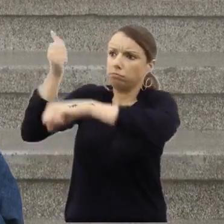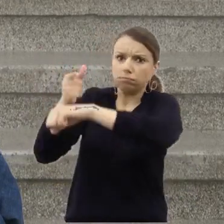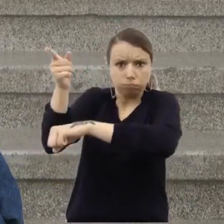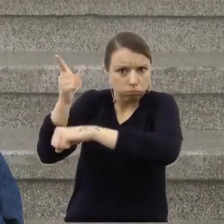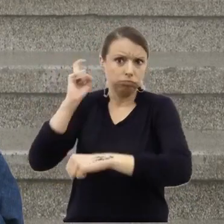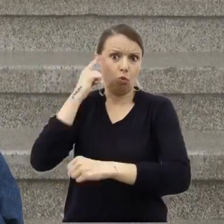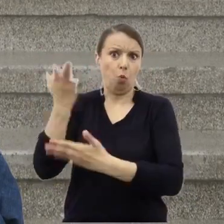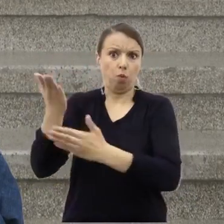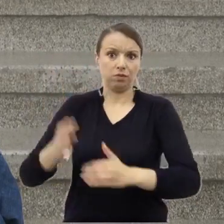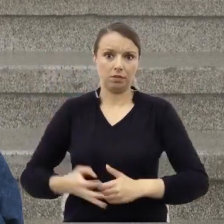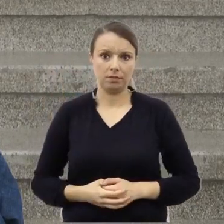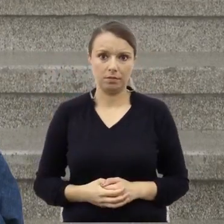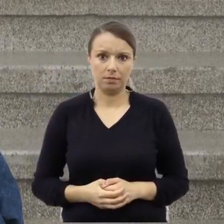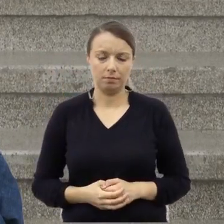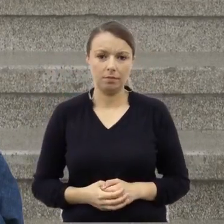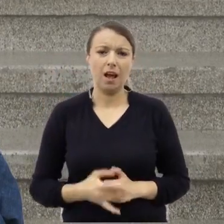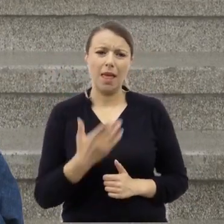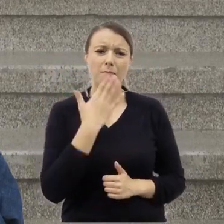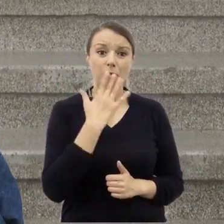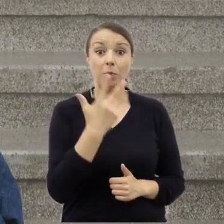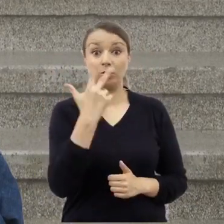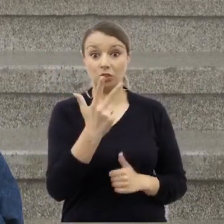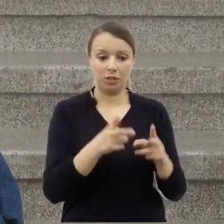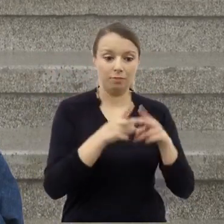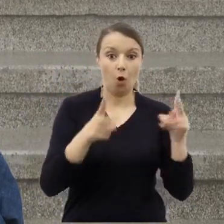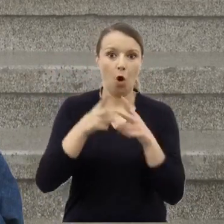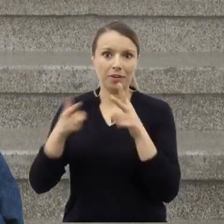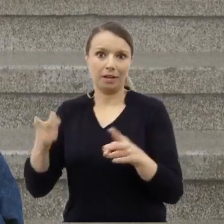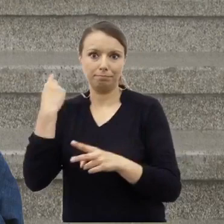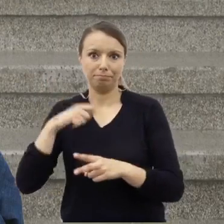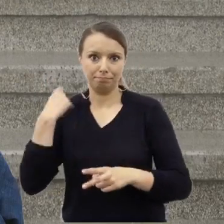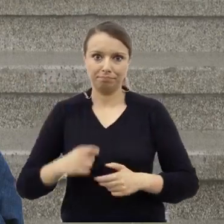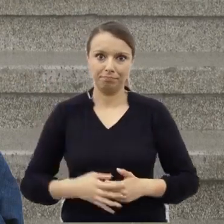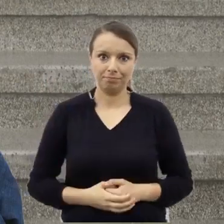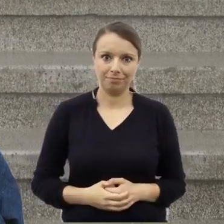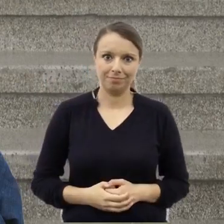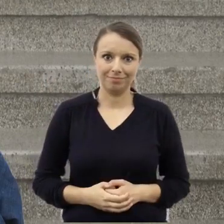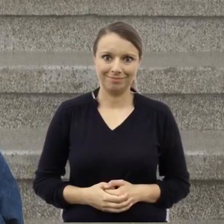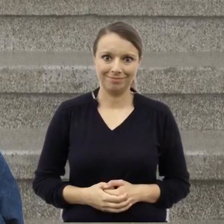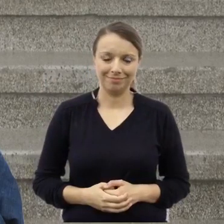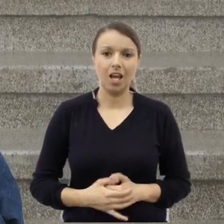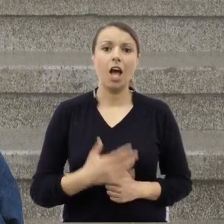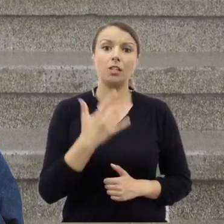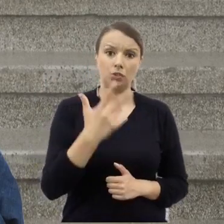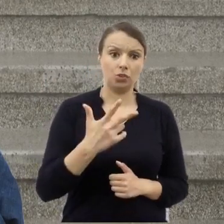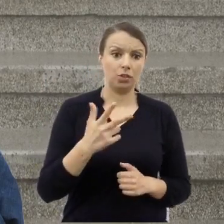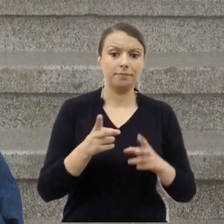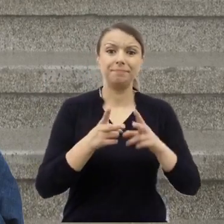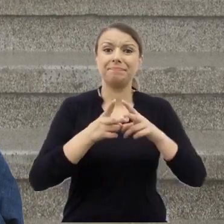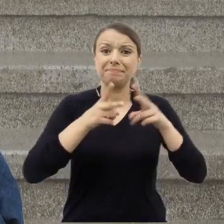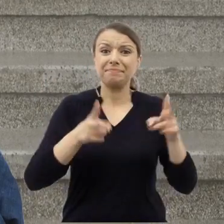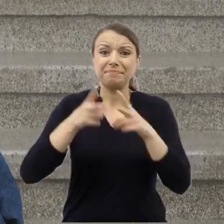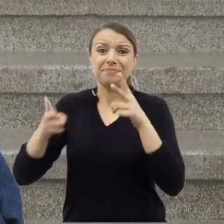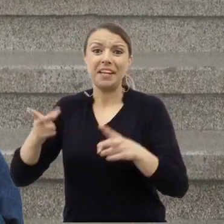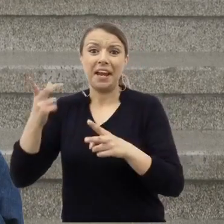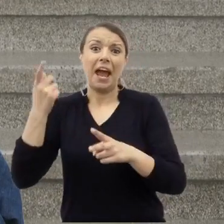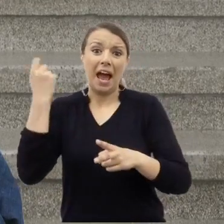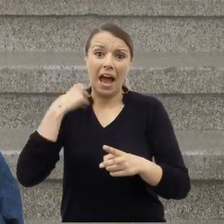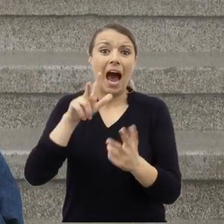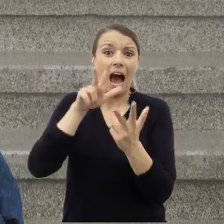Jak mówiłam, były trzy fale, trzy fale ataku na planty 7. Pierwsza